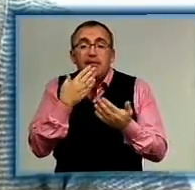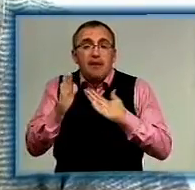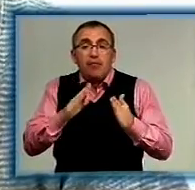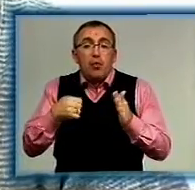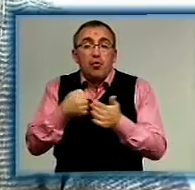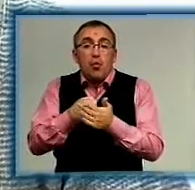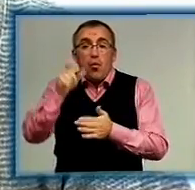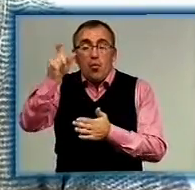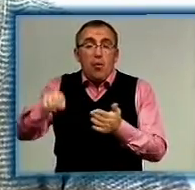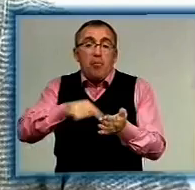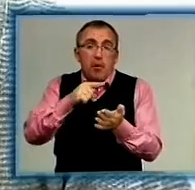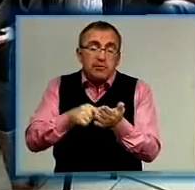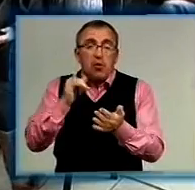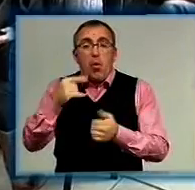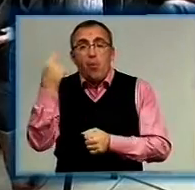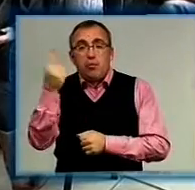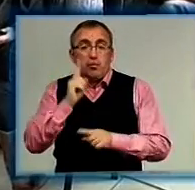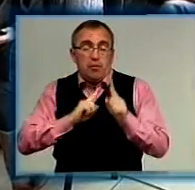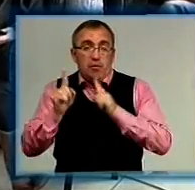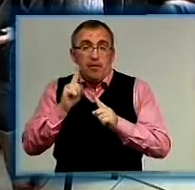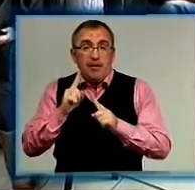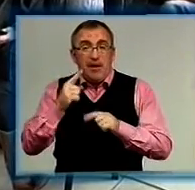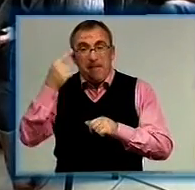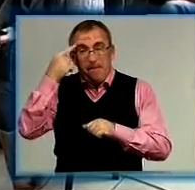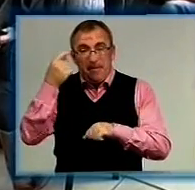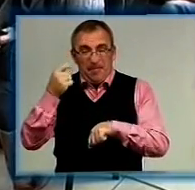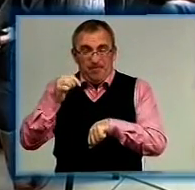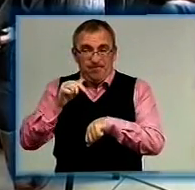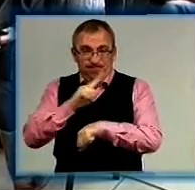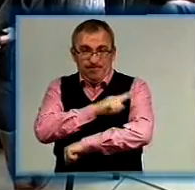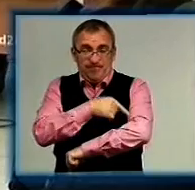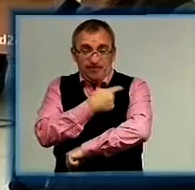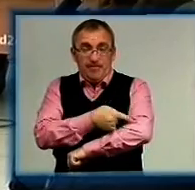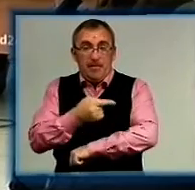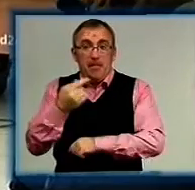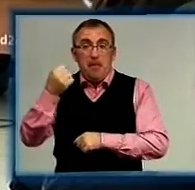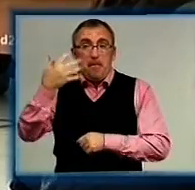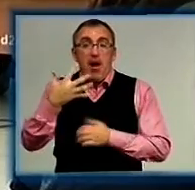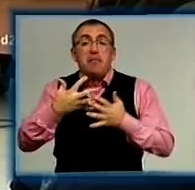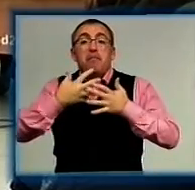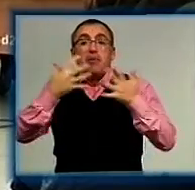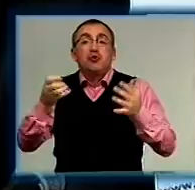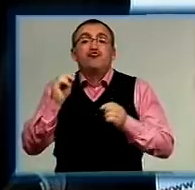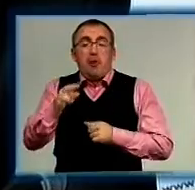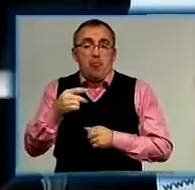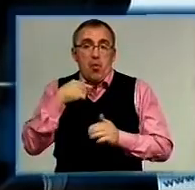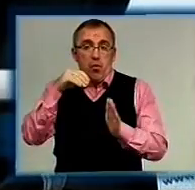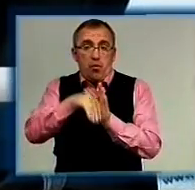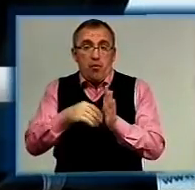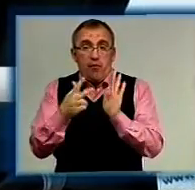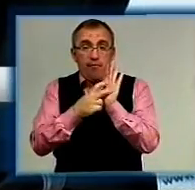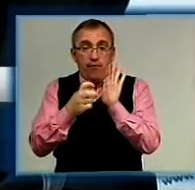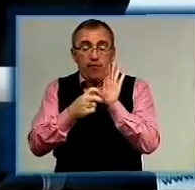кандидата в міську і в обласну раду. А на дільницю у психіатричній лікарні видали бюлетені у п'ять разів більше, ніж голосуючих. У нас на